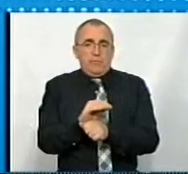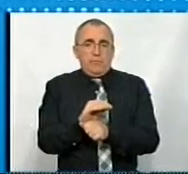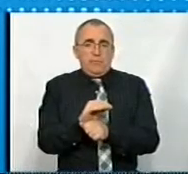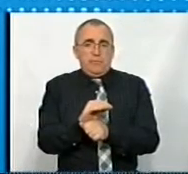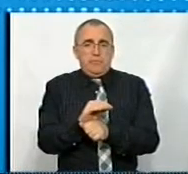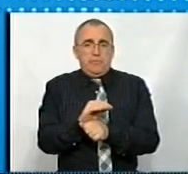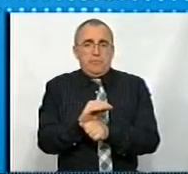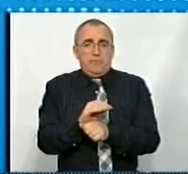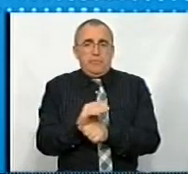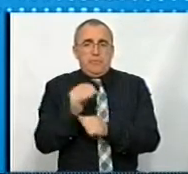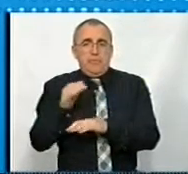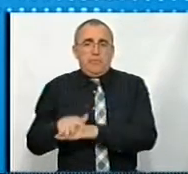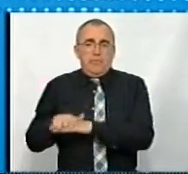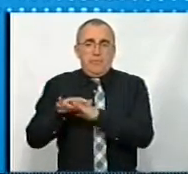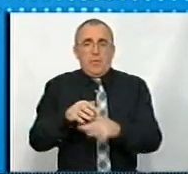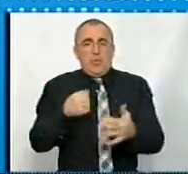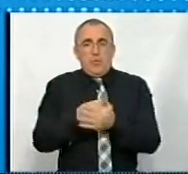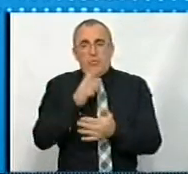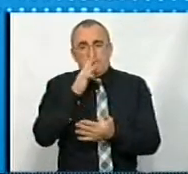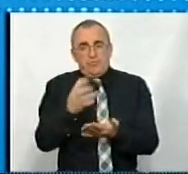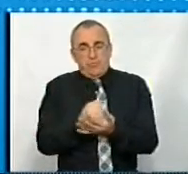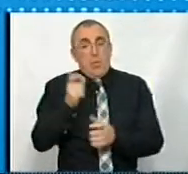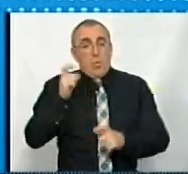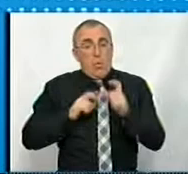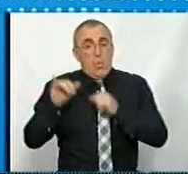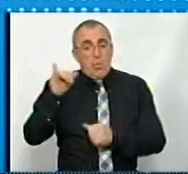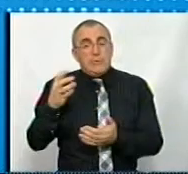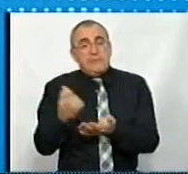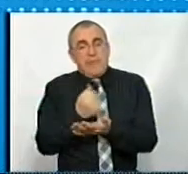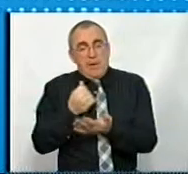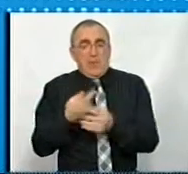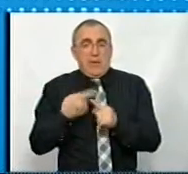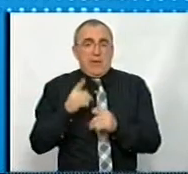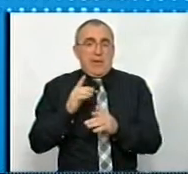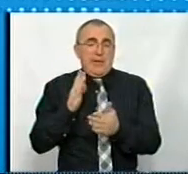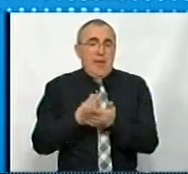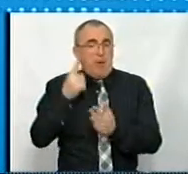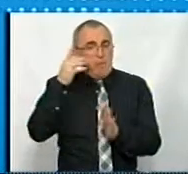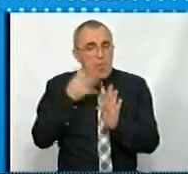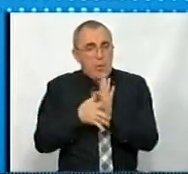додаткове надходження до заробітної плати. Ну і університет намагається заробляти, є таке поняття,